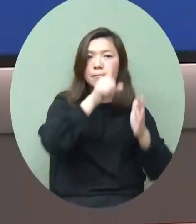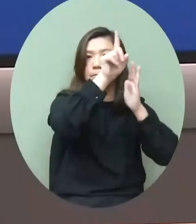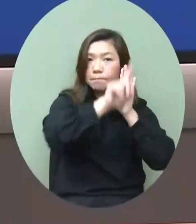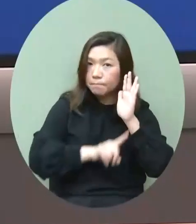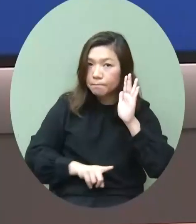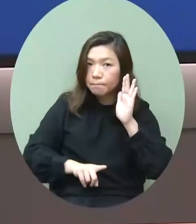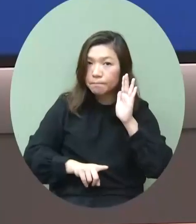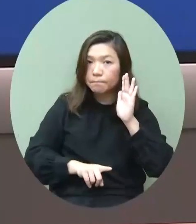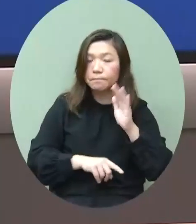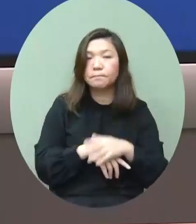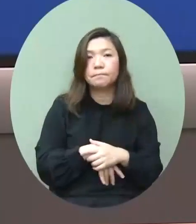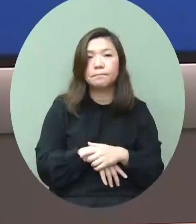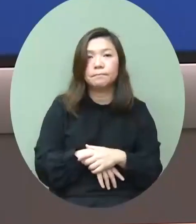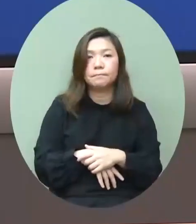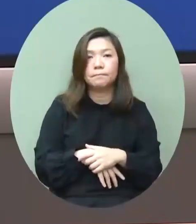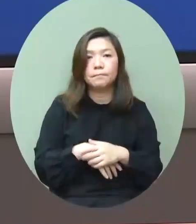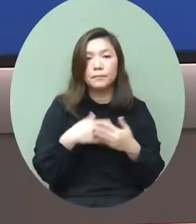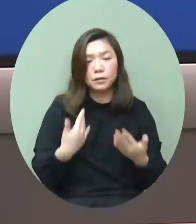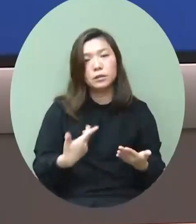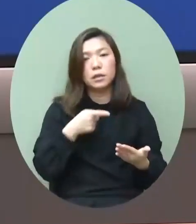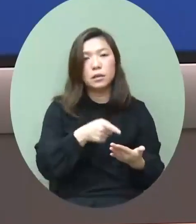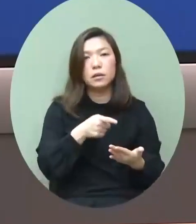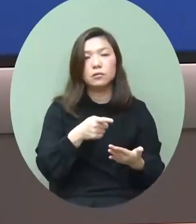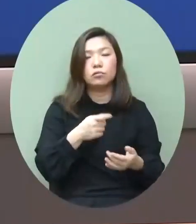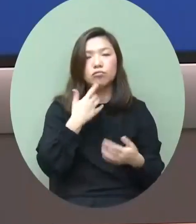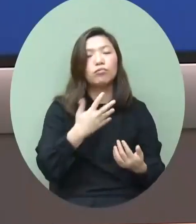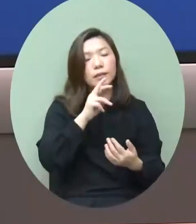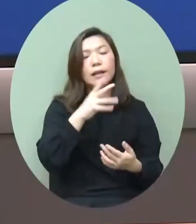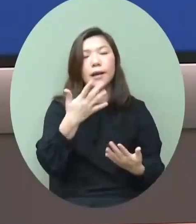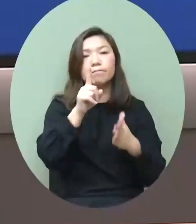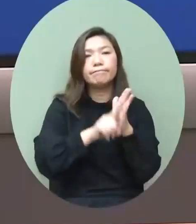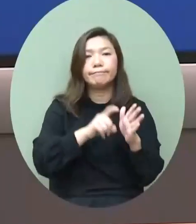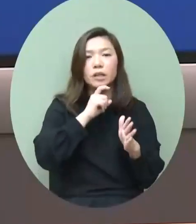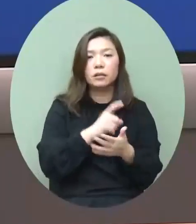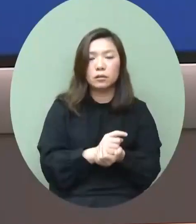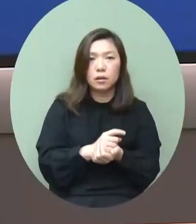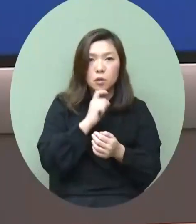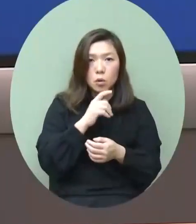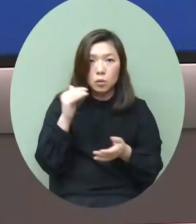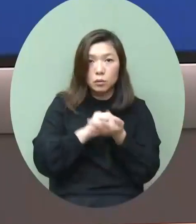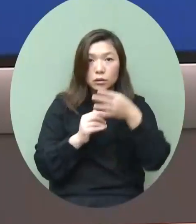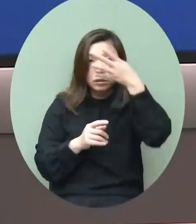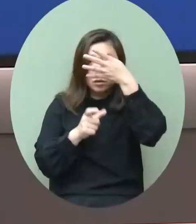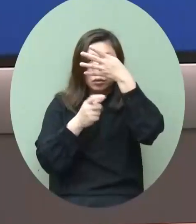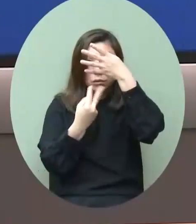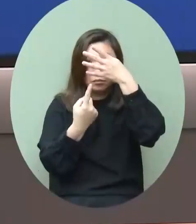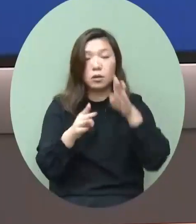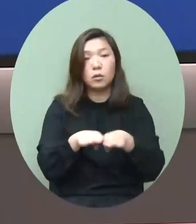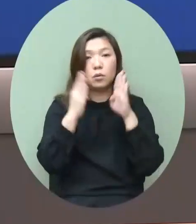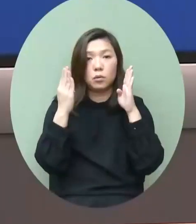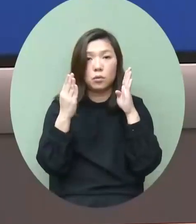降的軌跡現在這幾天都是下降的去到4月21日開始